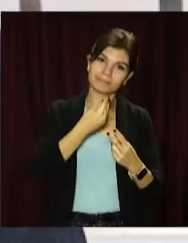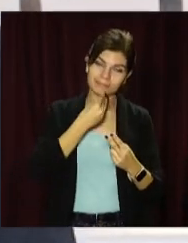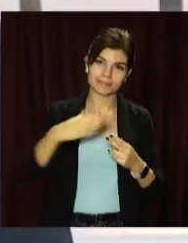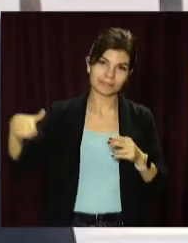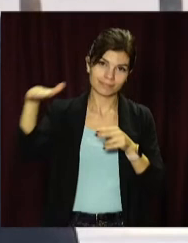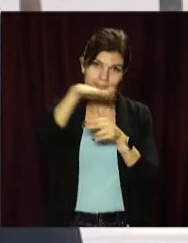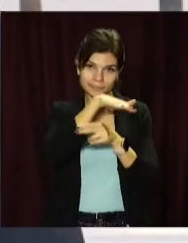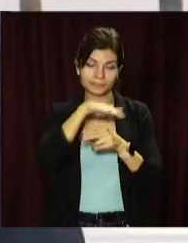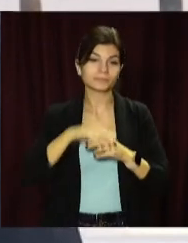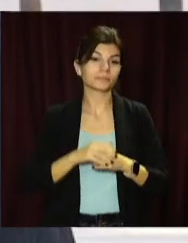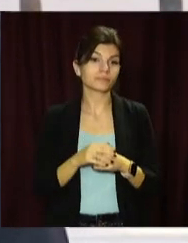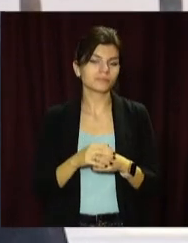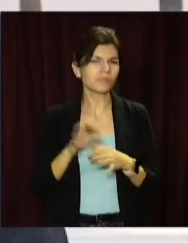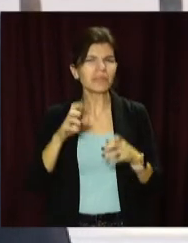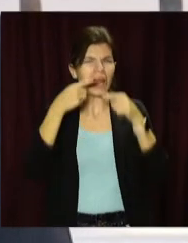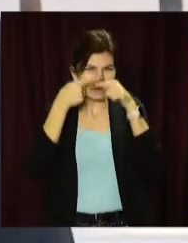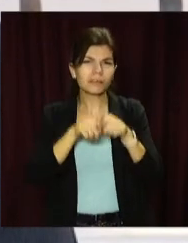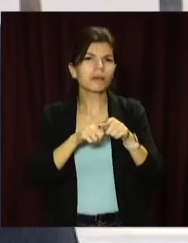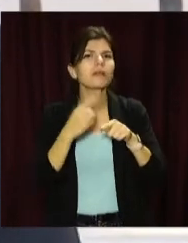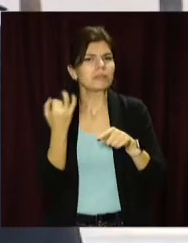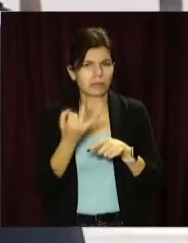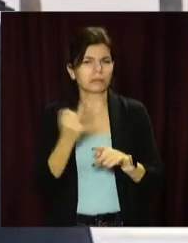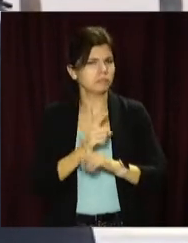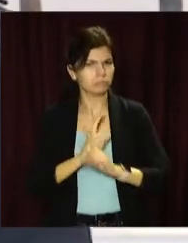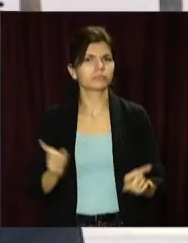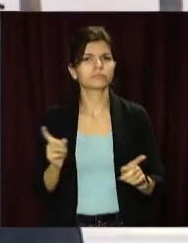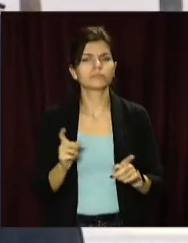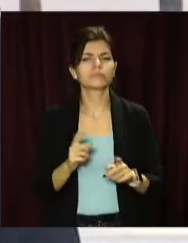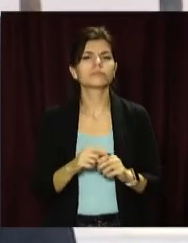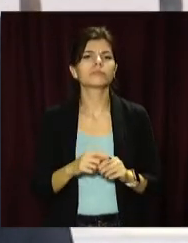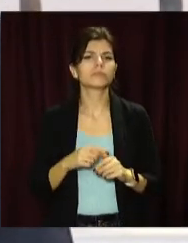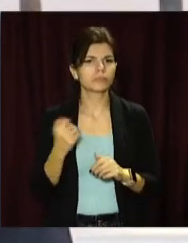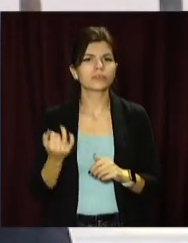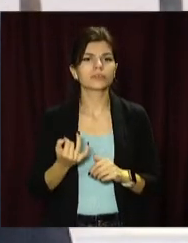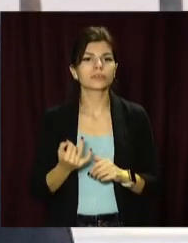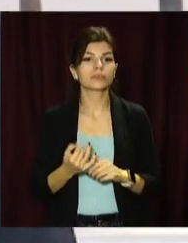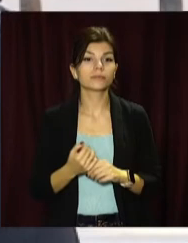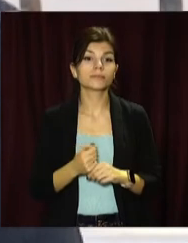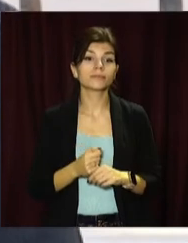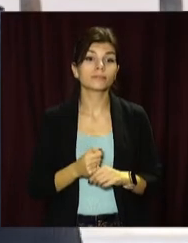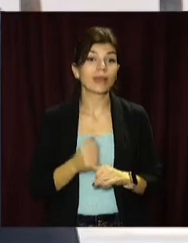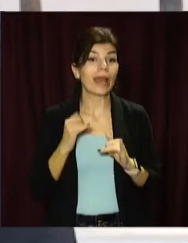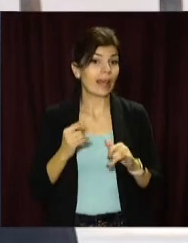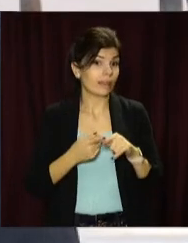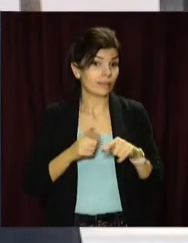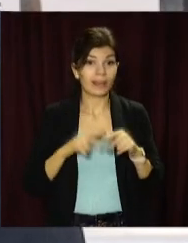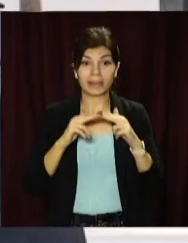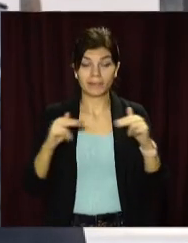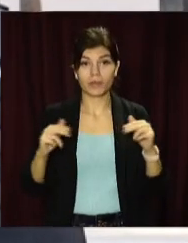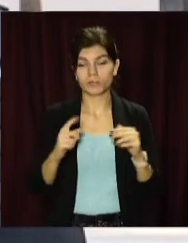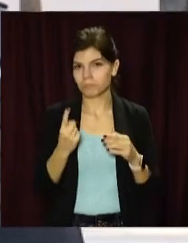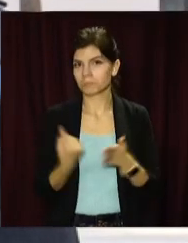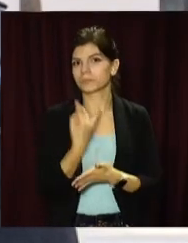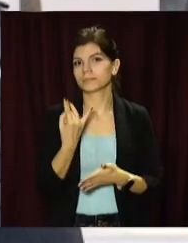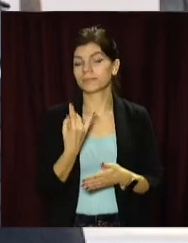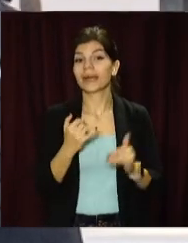декоративными накрывными элементами. То есть достаточно технологичная, интересная схема сборки, конструкция интересная. Вот